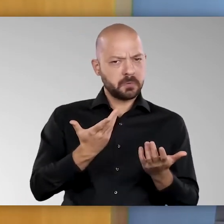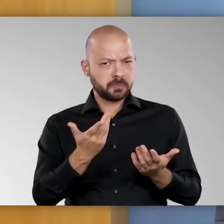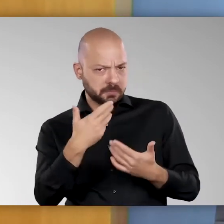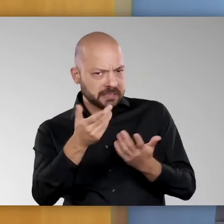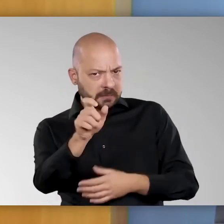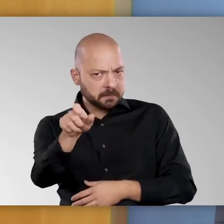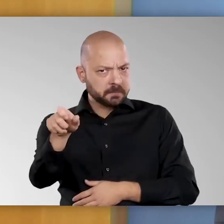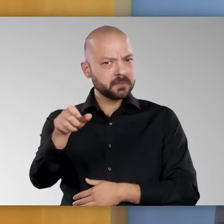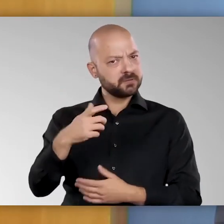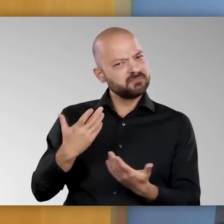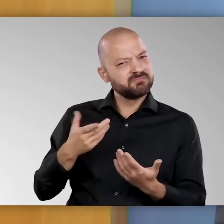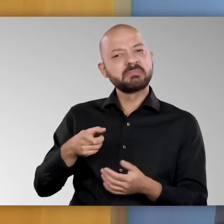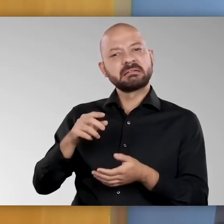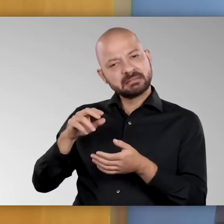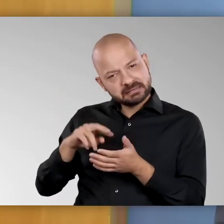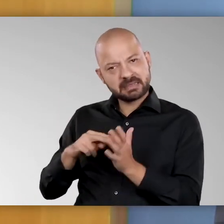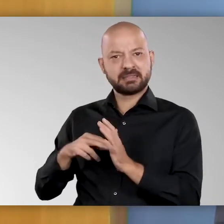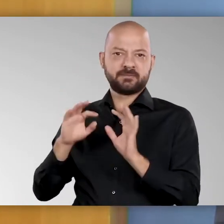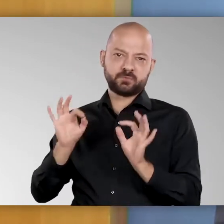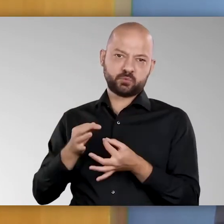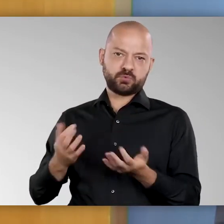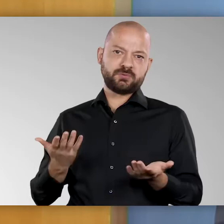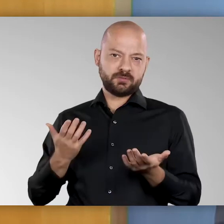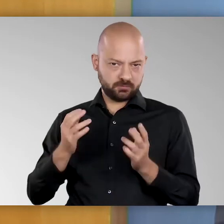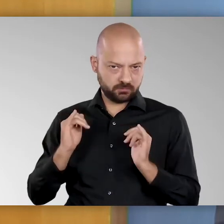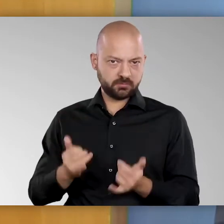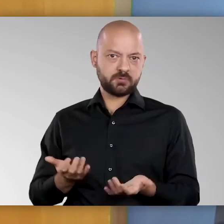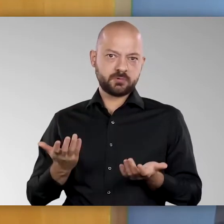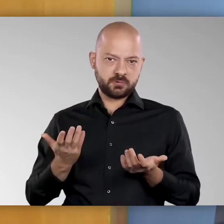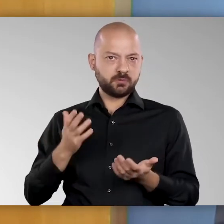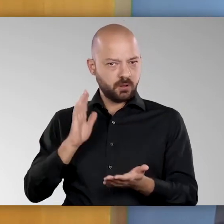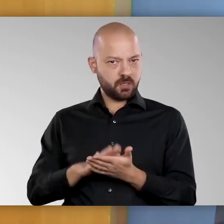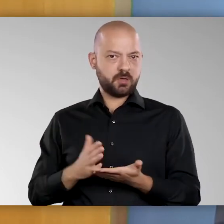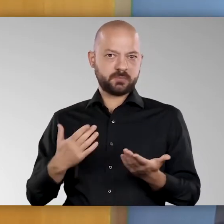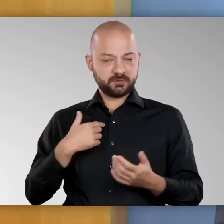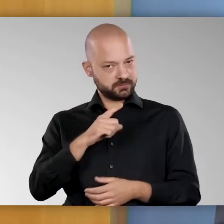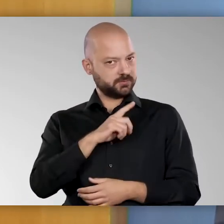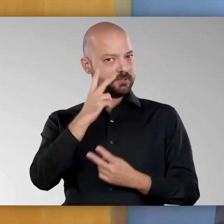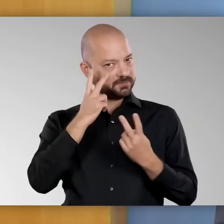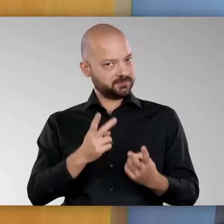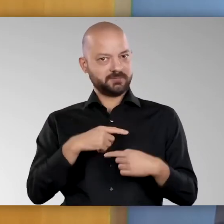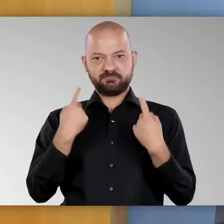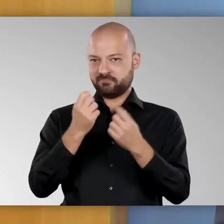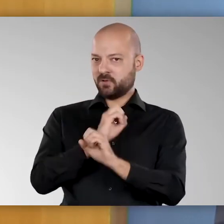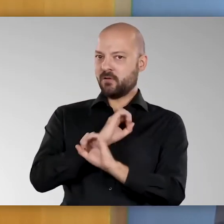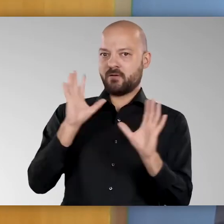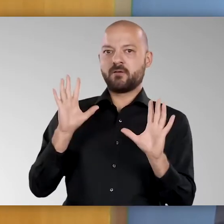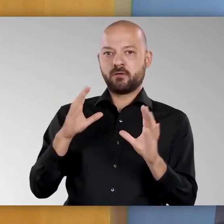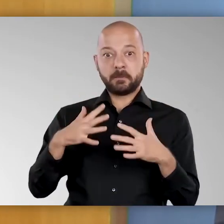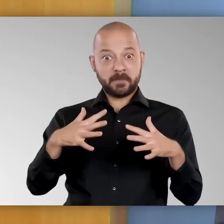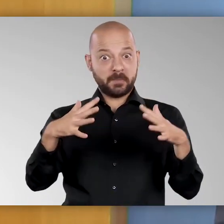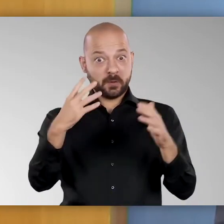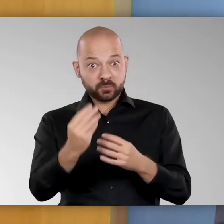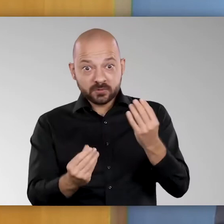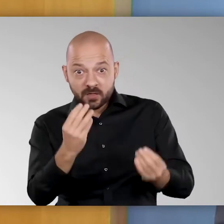tatsächlich sinnvoll ist oder nicht. Das Besondere bei dem Tool ist, dass die Technik funktioniert. Und dass es funktioniert, haben wir